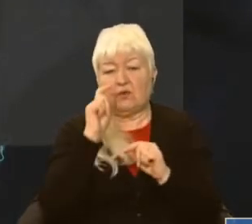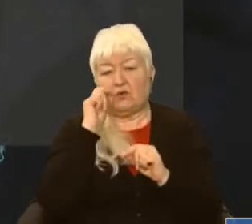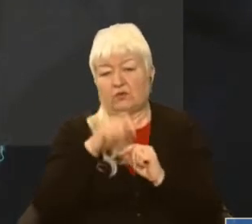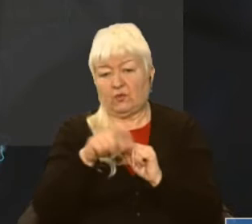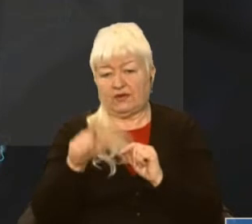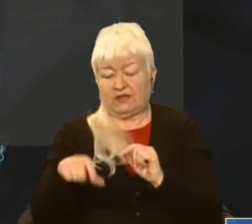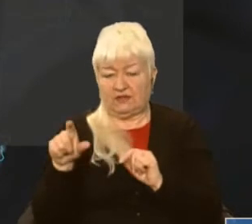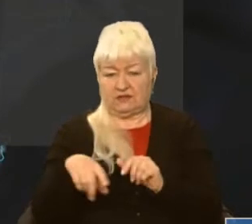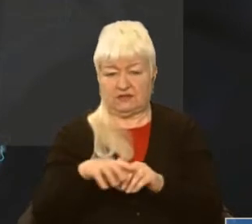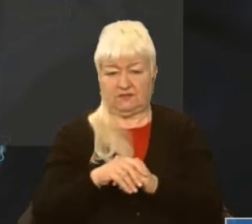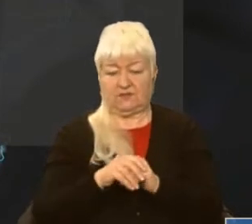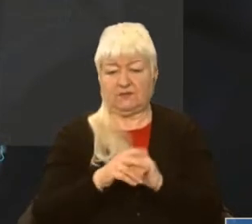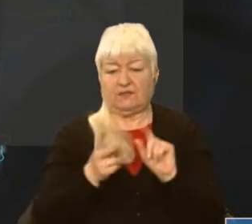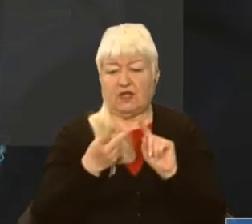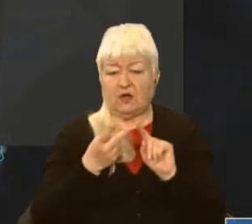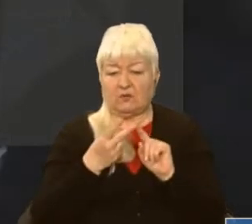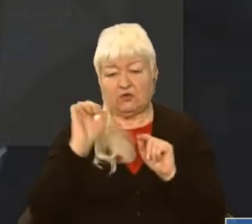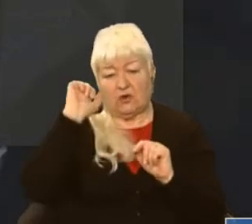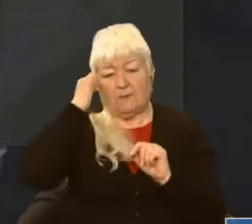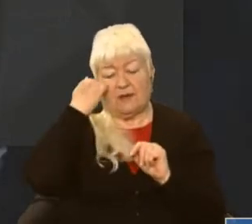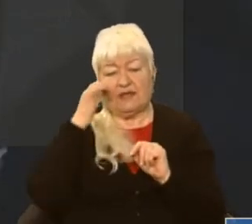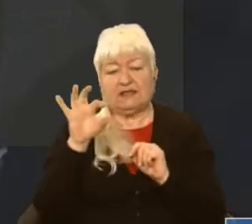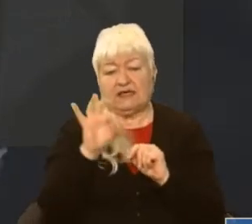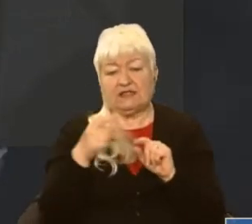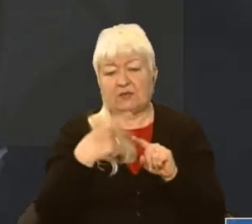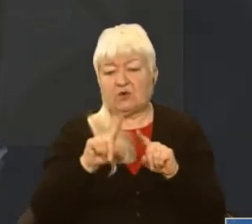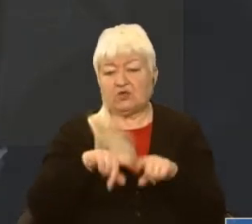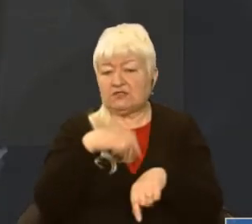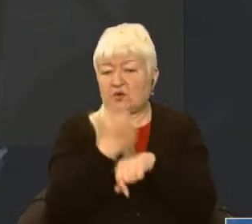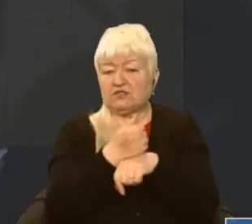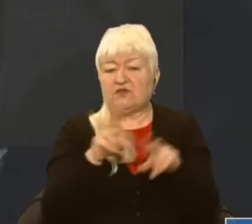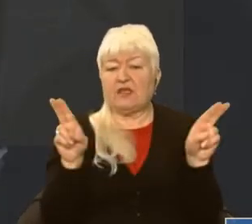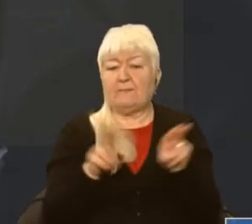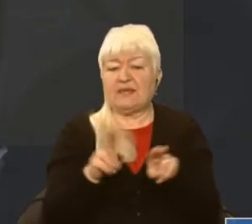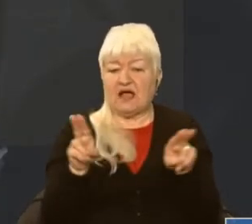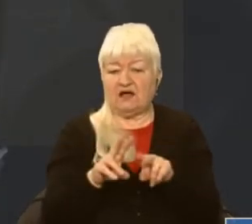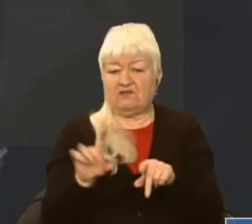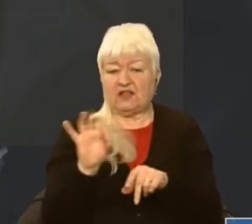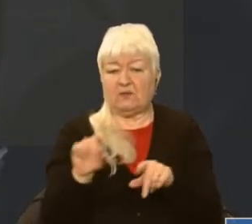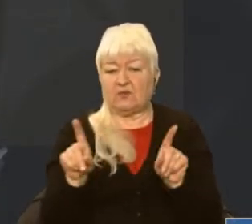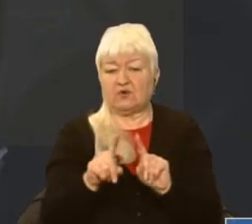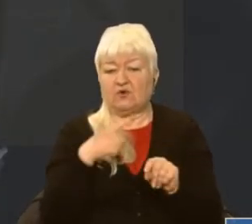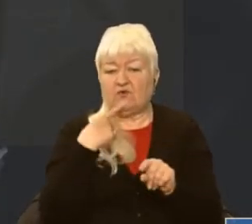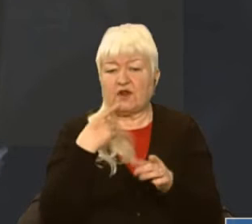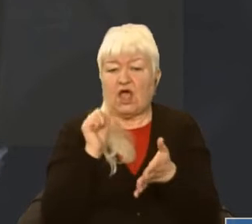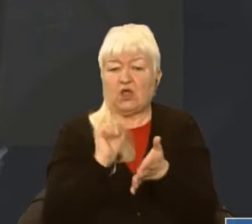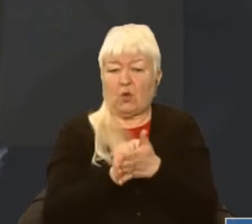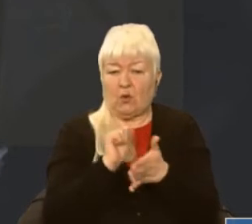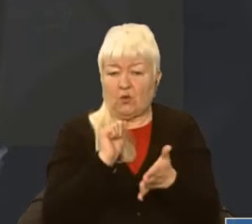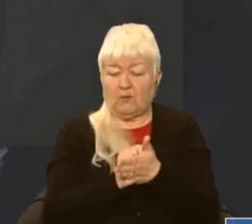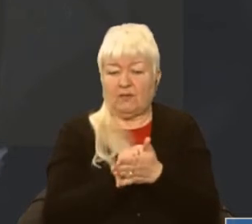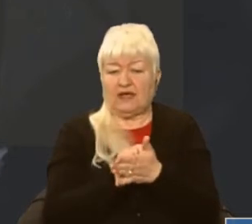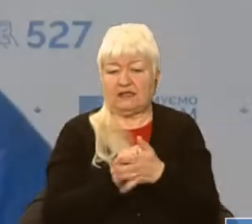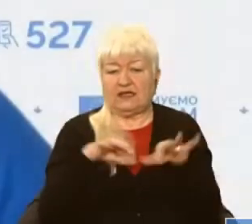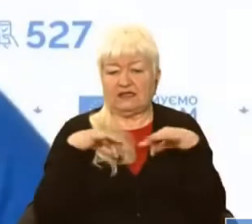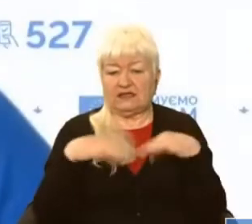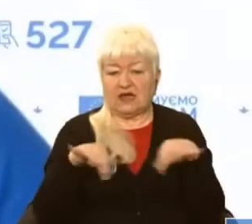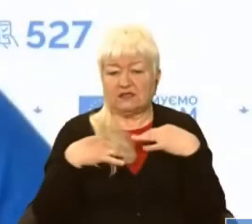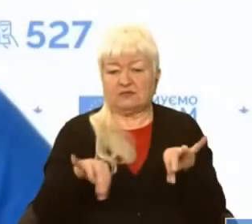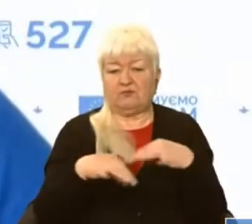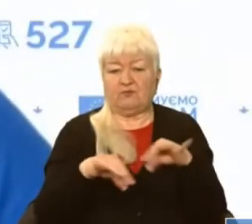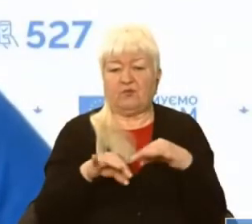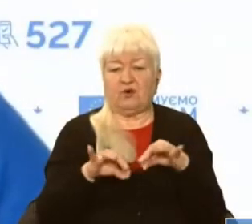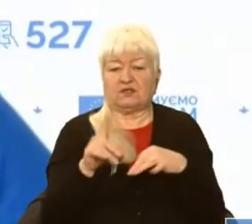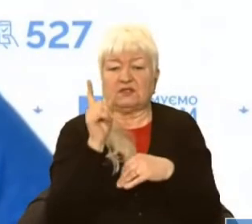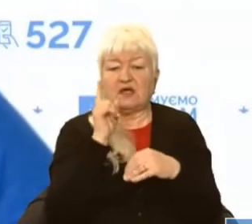українці. По-друге, пам'ятайте про ті основні правила, про які ми говорили. Документи, транспорт, зв